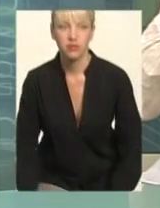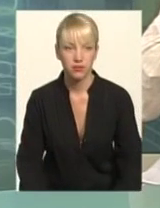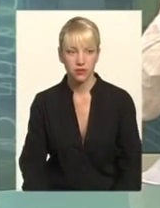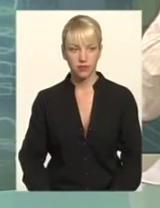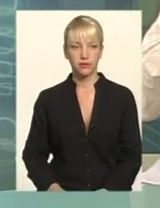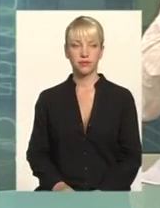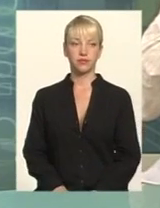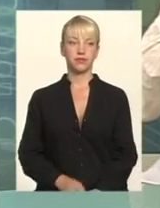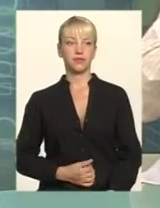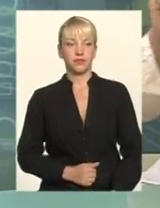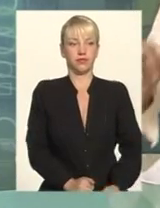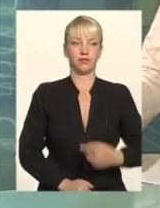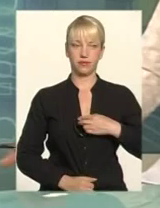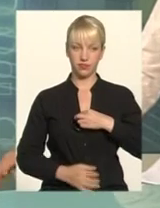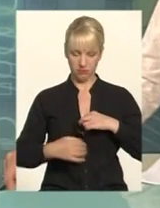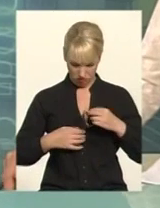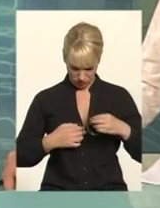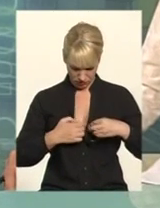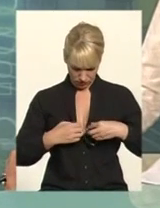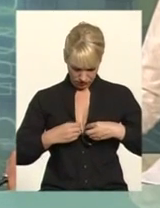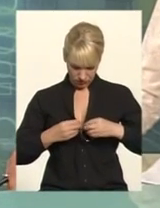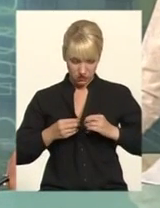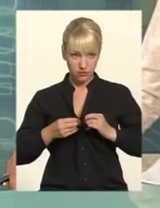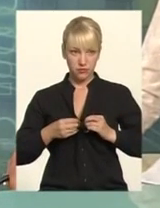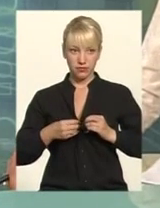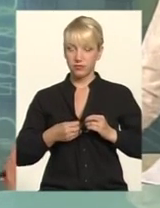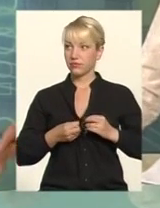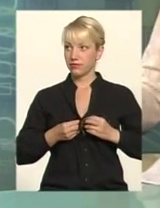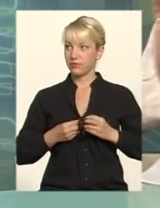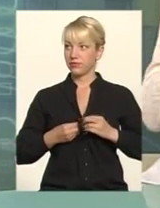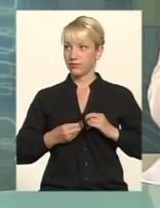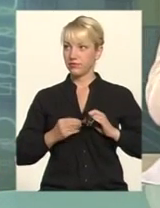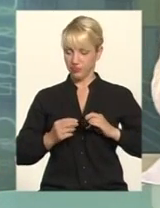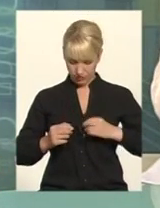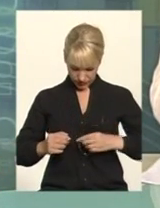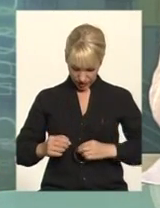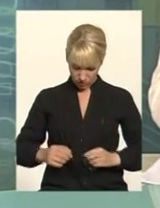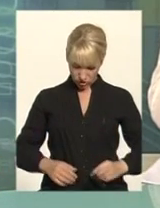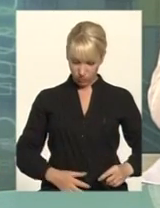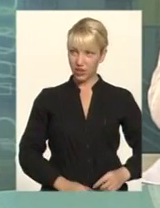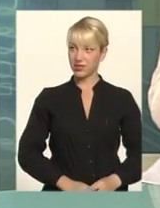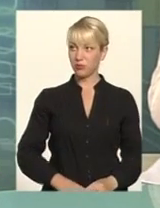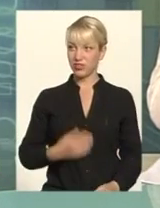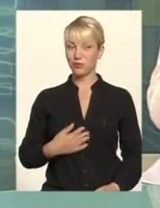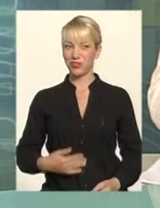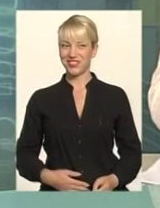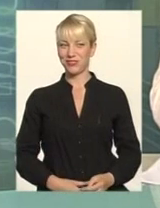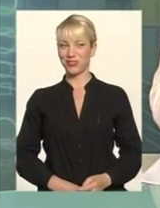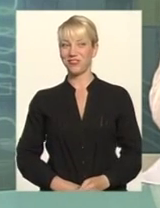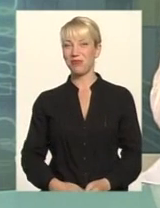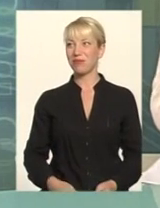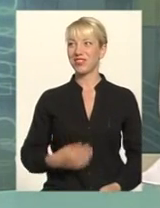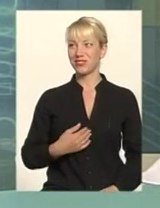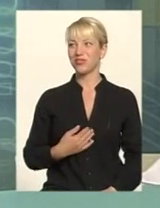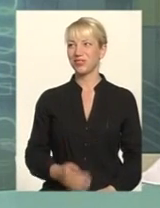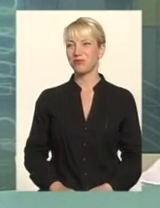Встигаємо Встигаємо Встигаємо Від звідки? Від дякую вам Чи просто я вітаюся і все? Наша, мама, ти